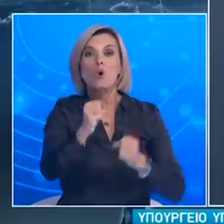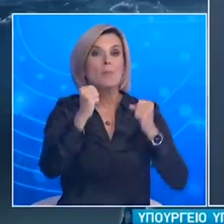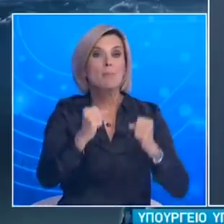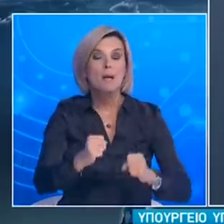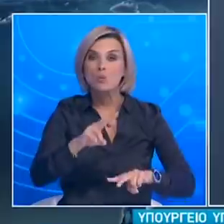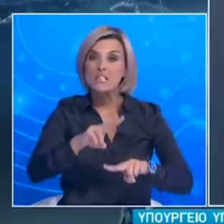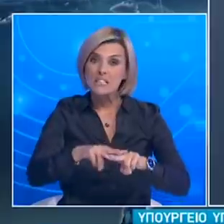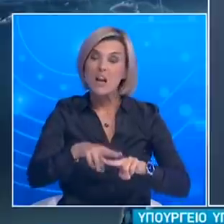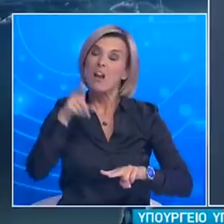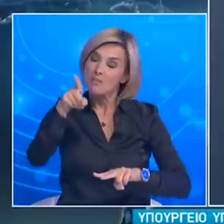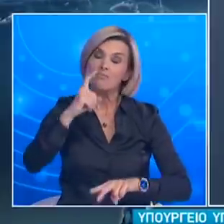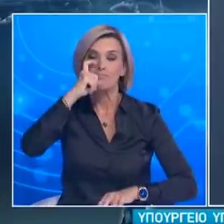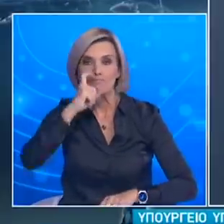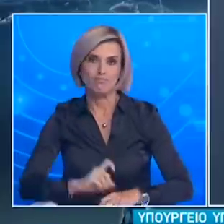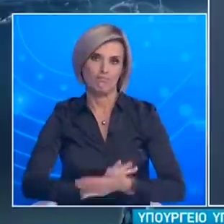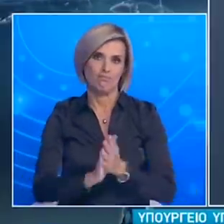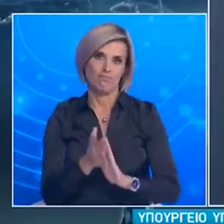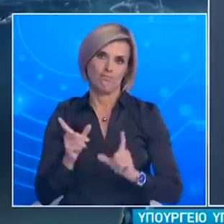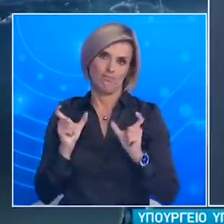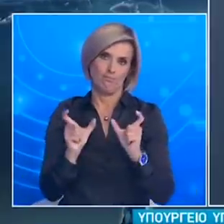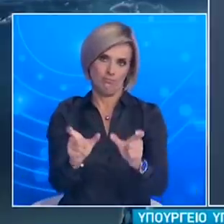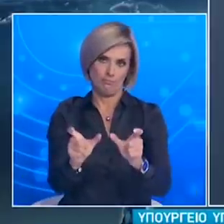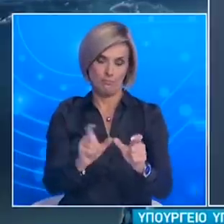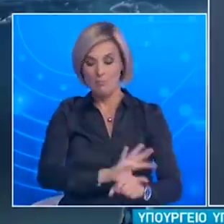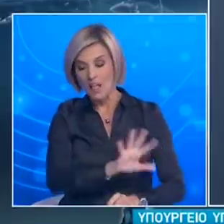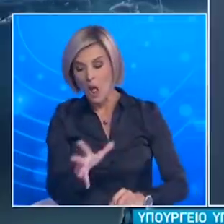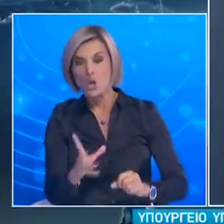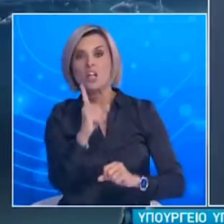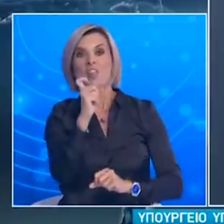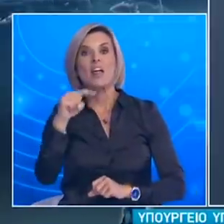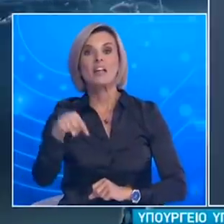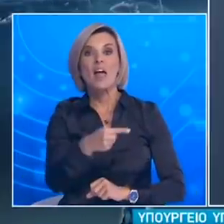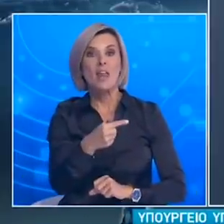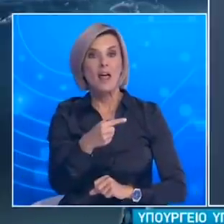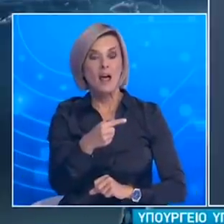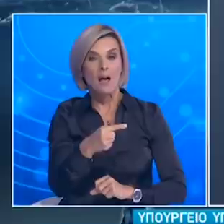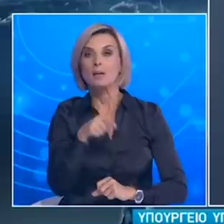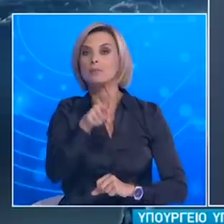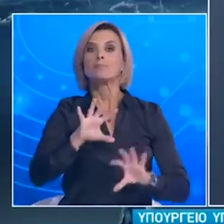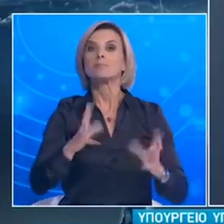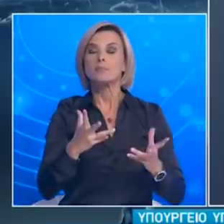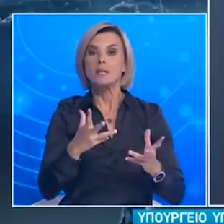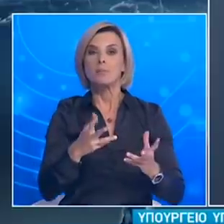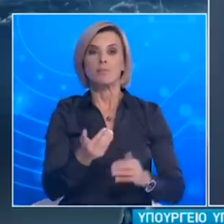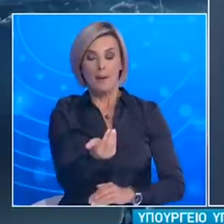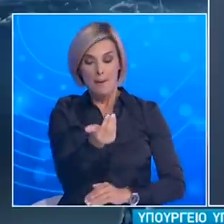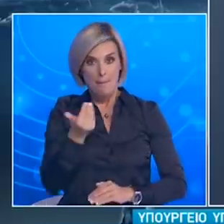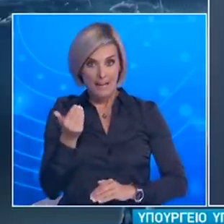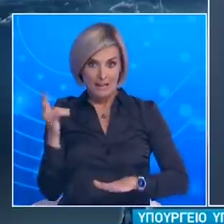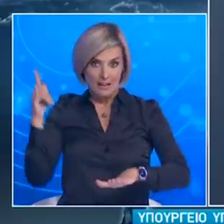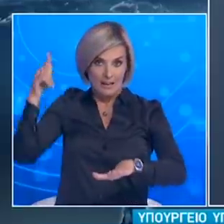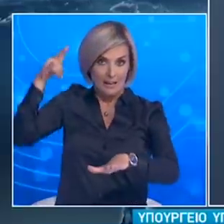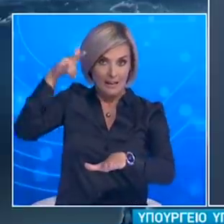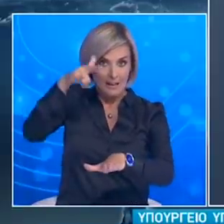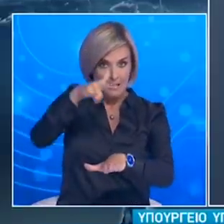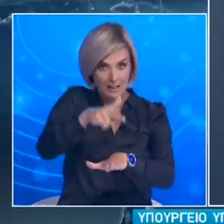Επιπλέον παρατείνεται ως τις 19-9 η επιβολή προληπτικών ελέγχων αρνητικό τεστ πριν την άφηξη στη χώρα